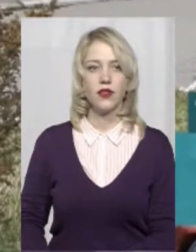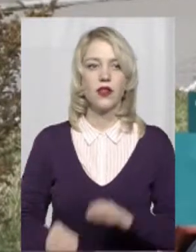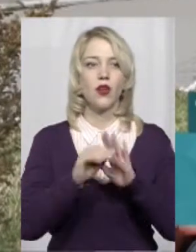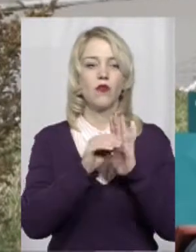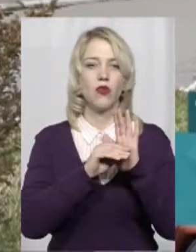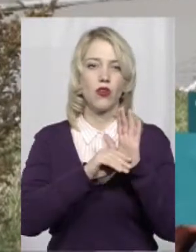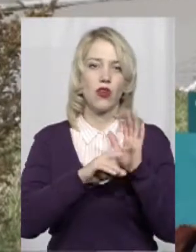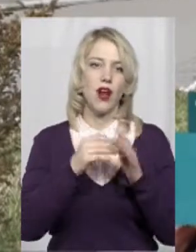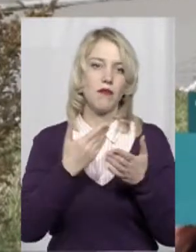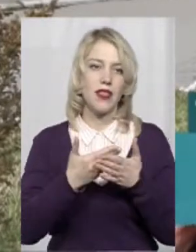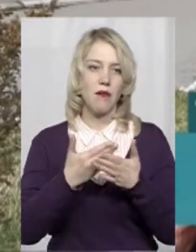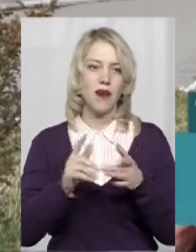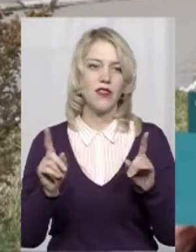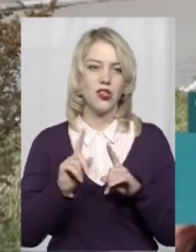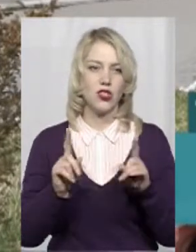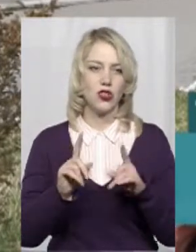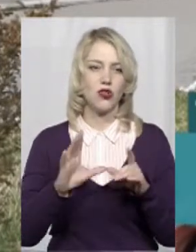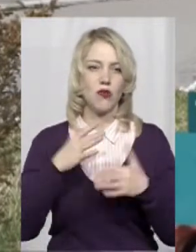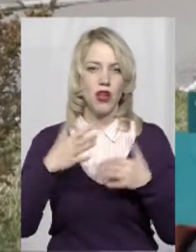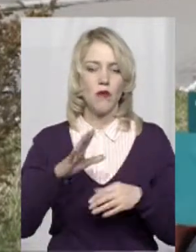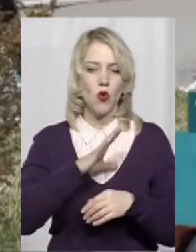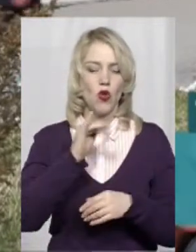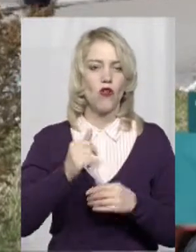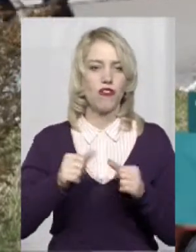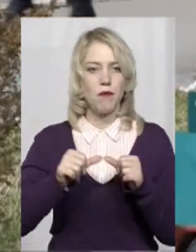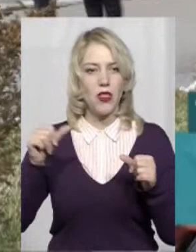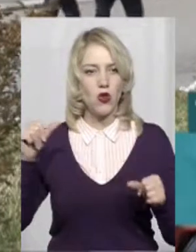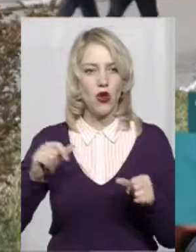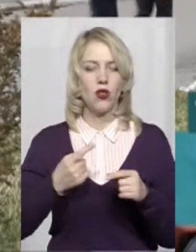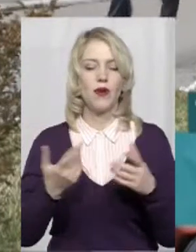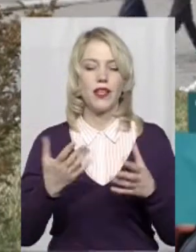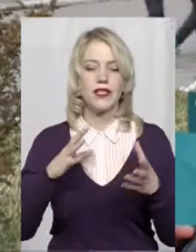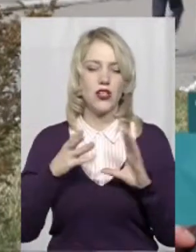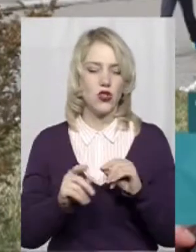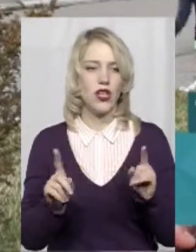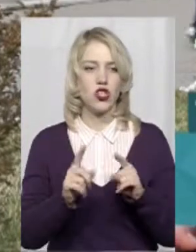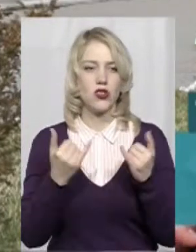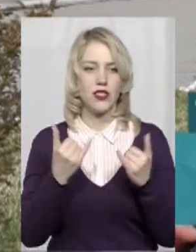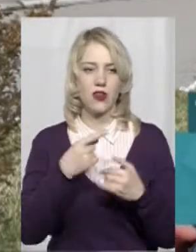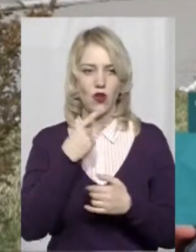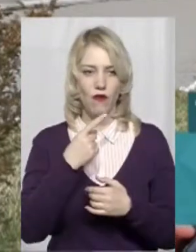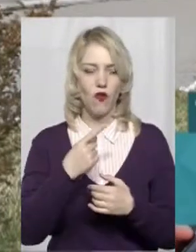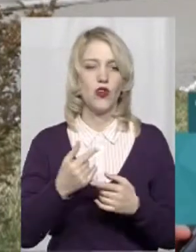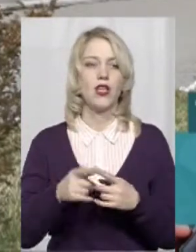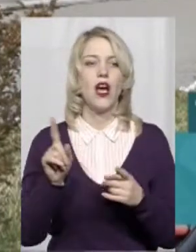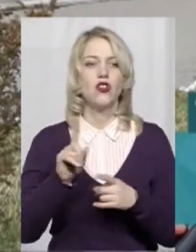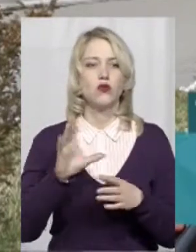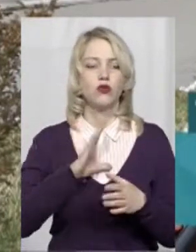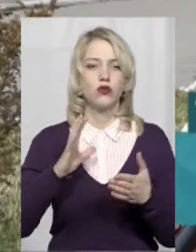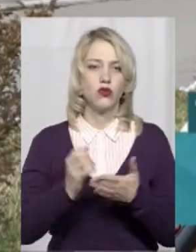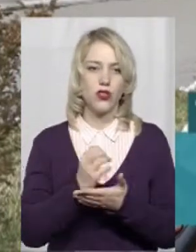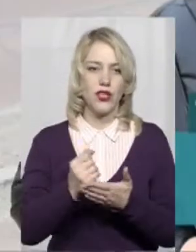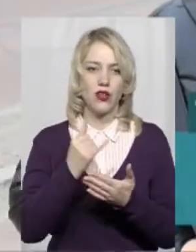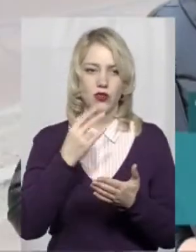Програма і, напевно, те, що вже було в минулому, якісь результати, не те, що говорять зараз в рекламах, а те, що вже було досягнуто і